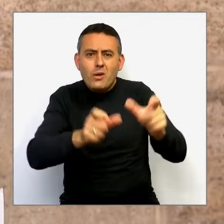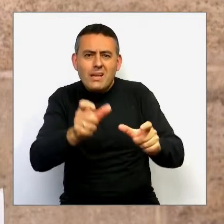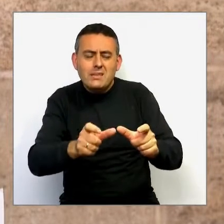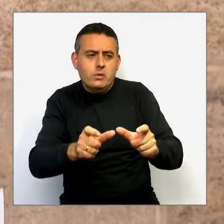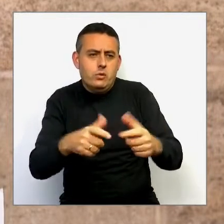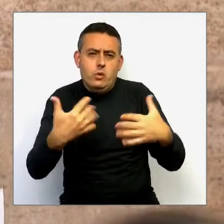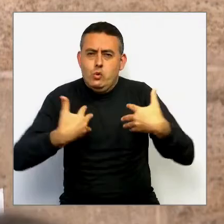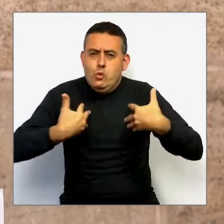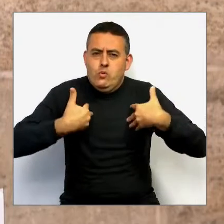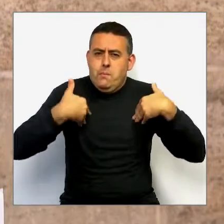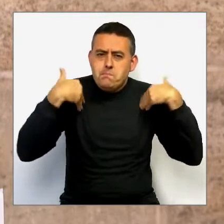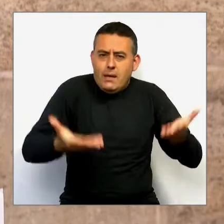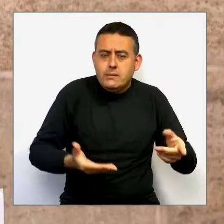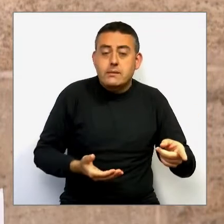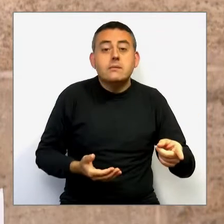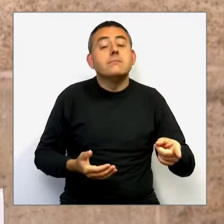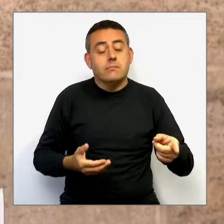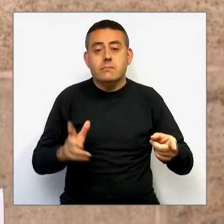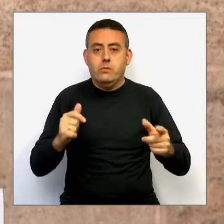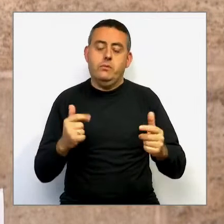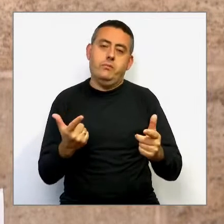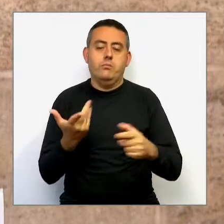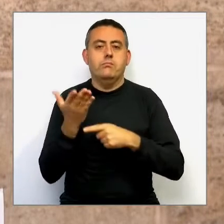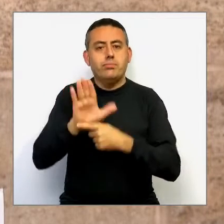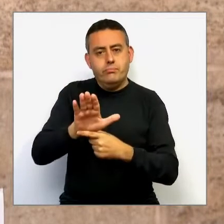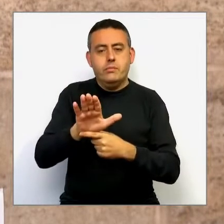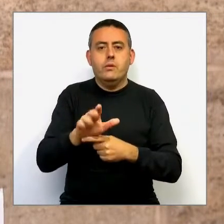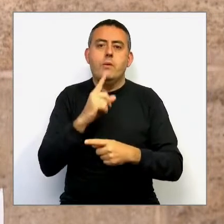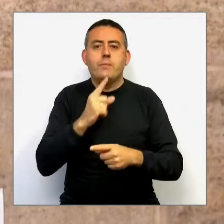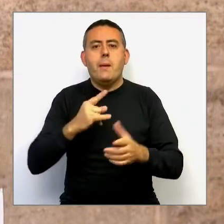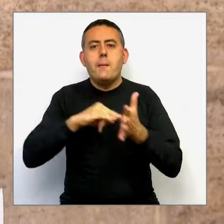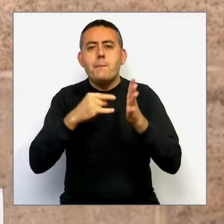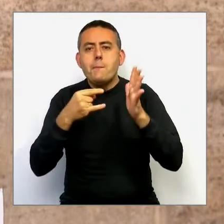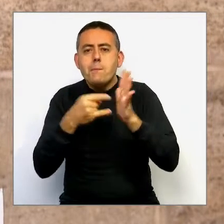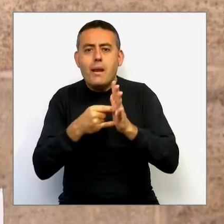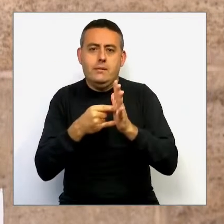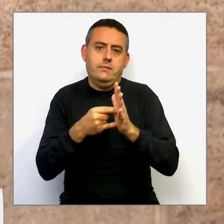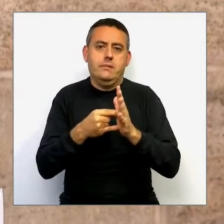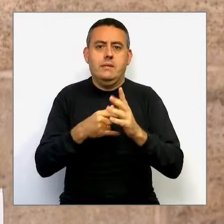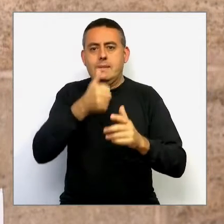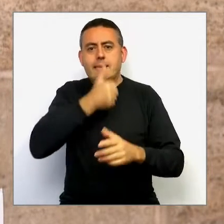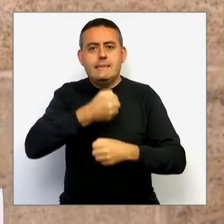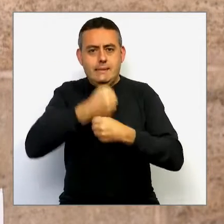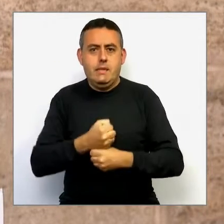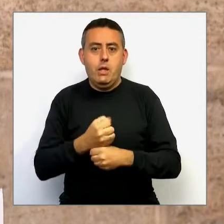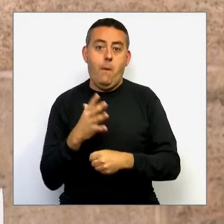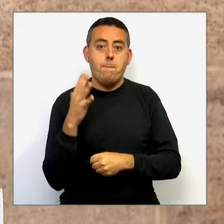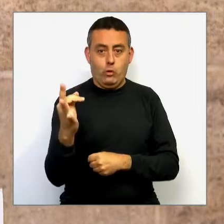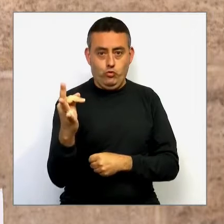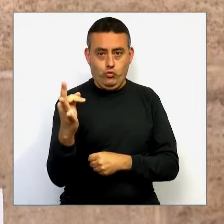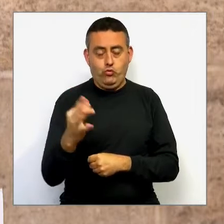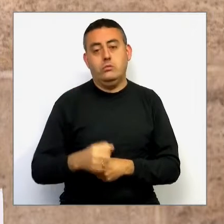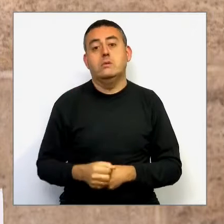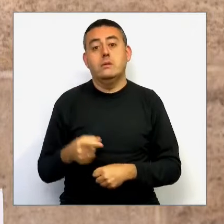Per això, de manera immediata, presentarem el pla Resistir Plus, amb 647 milions d'ajudes per tal de reforçar